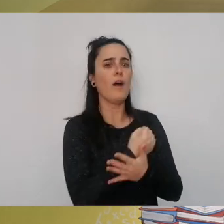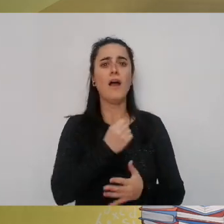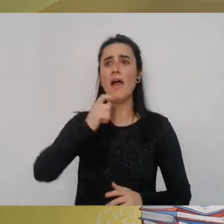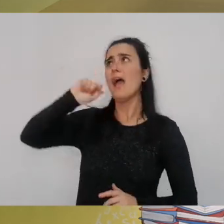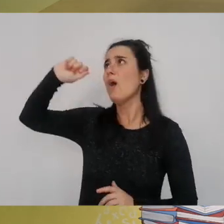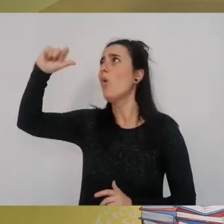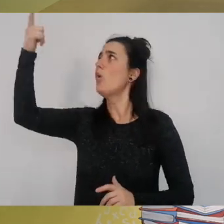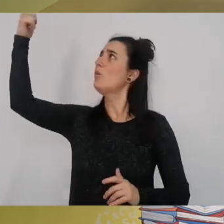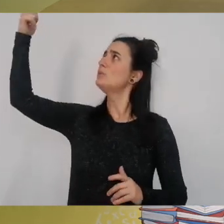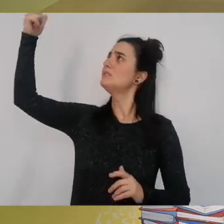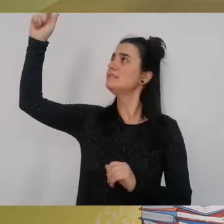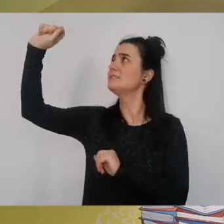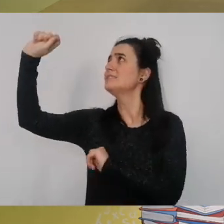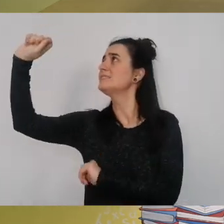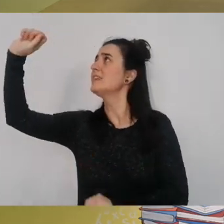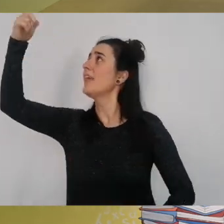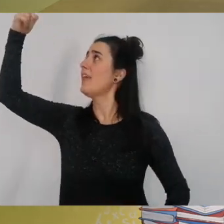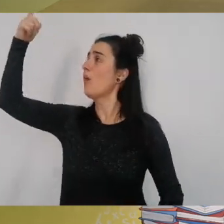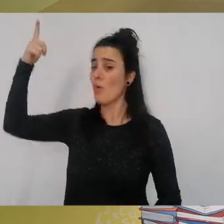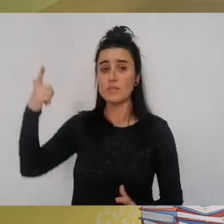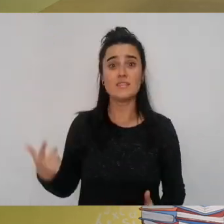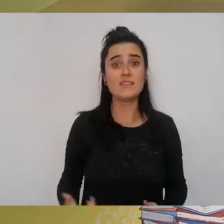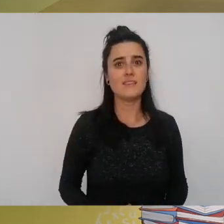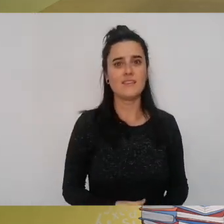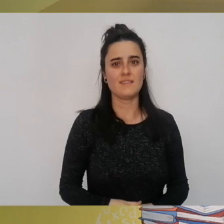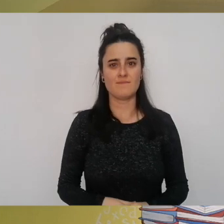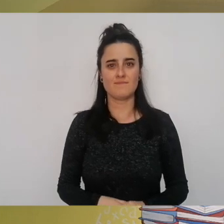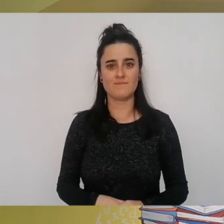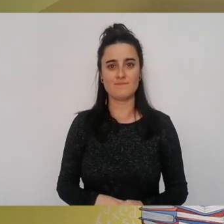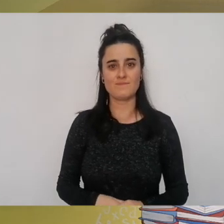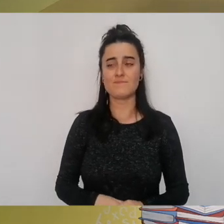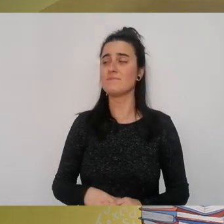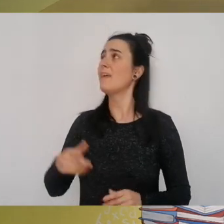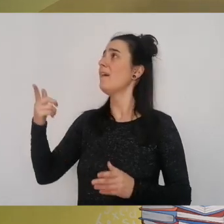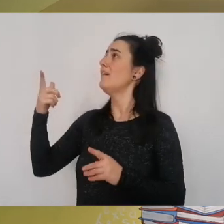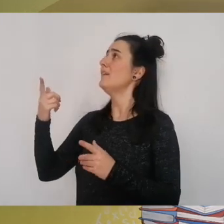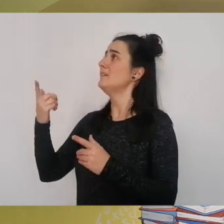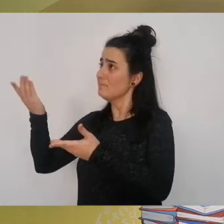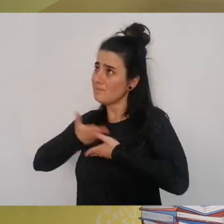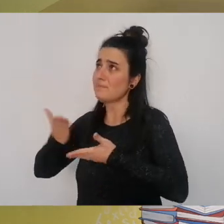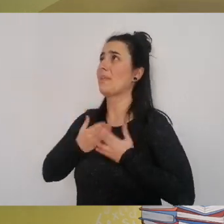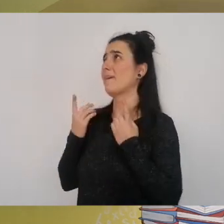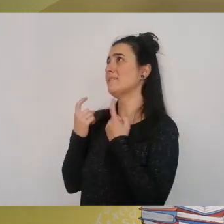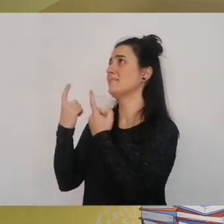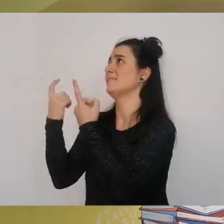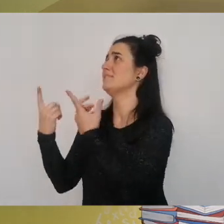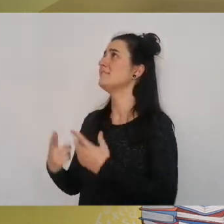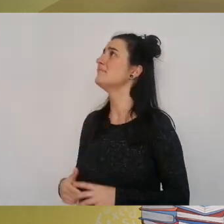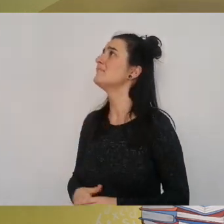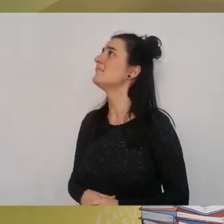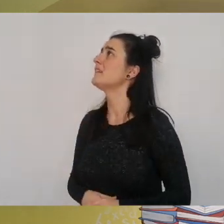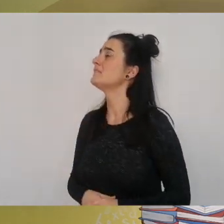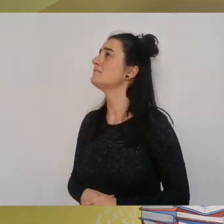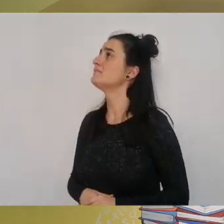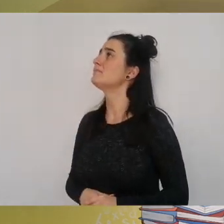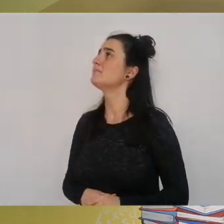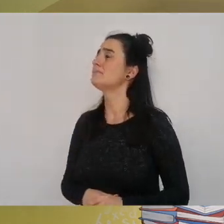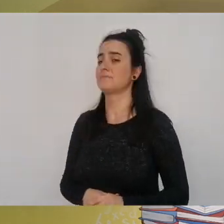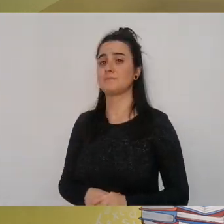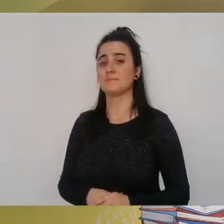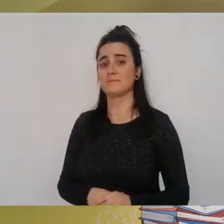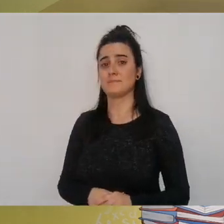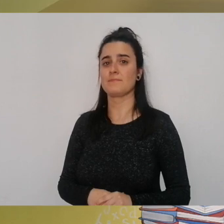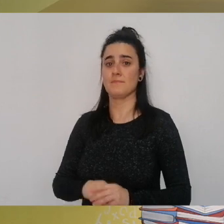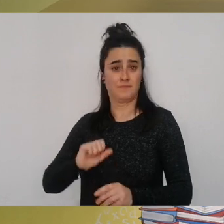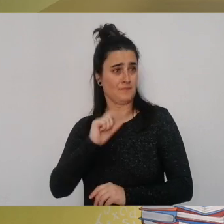eguzkia eguzkia zure lagontza behar dugu eskerrak